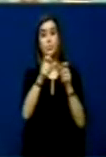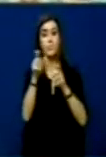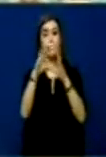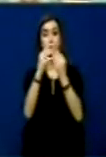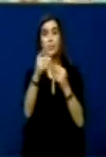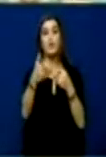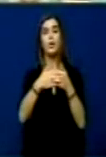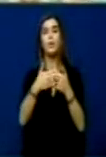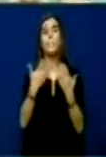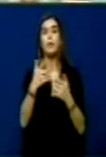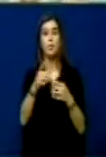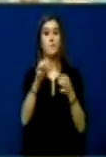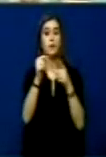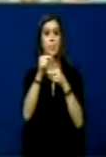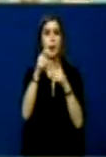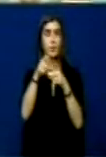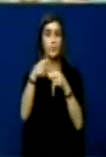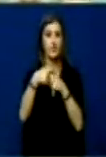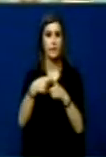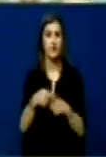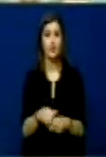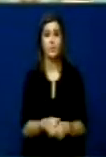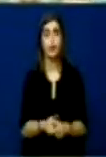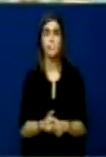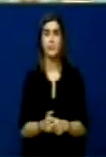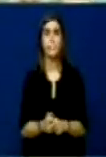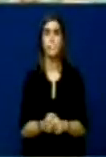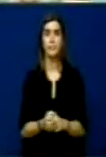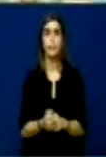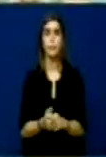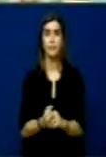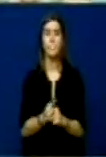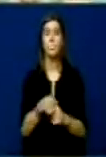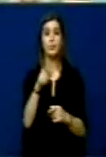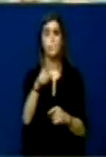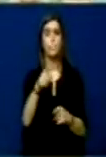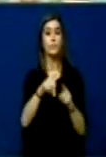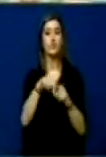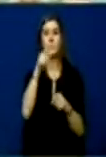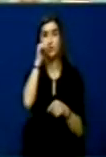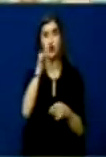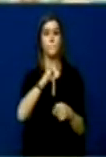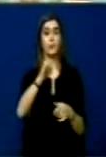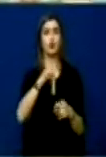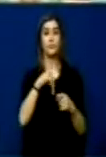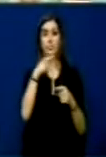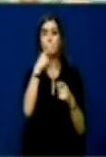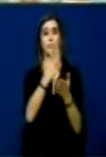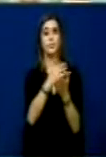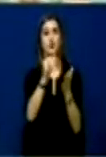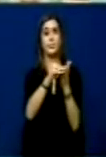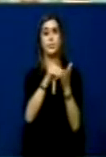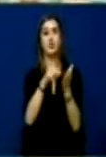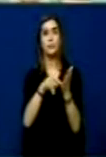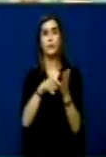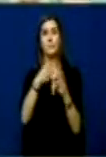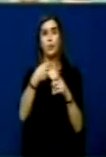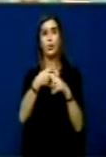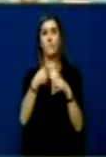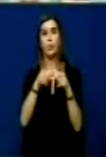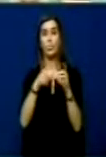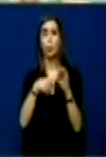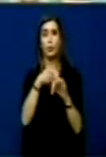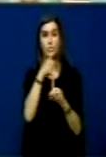janë të afërt me pushtetin. Pra, ky është humanizmi në të cilët tirit ministri kuqi dhe